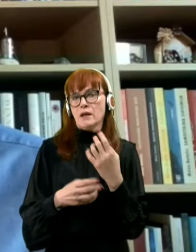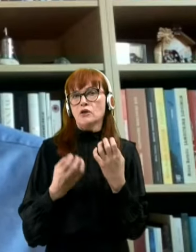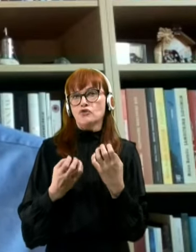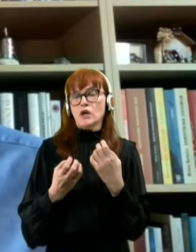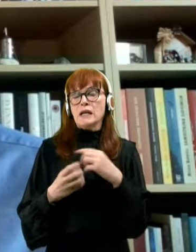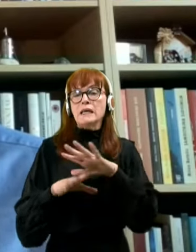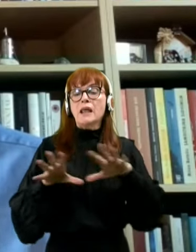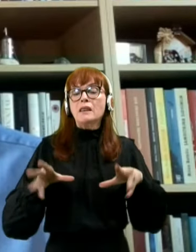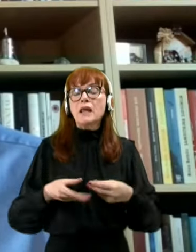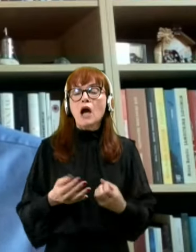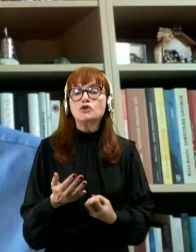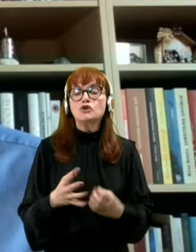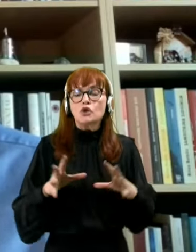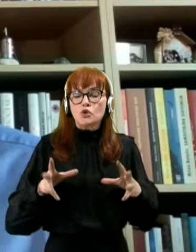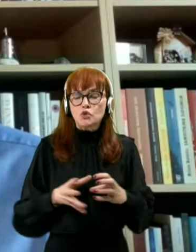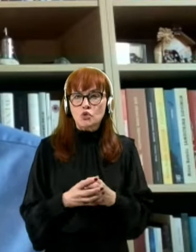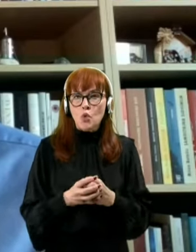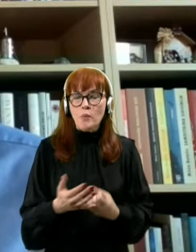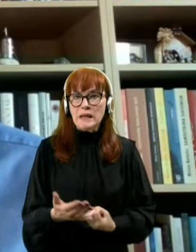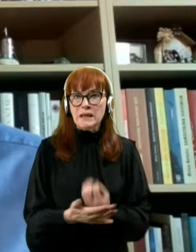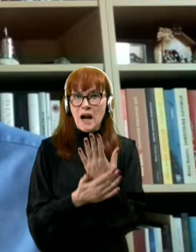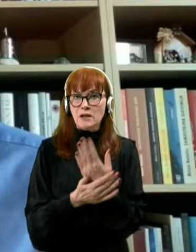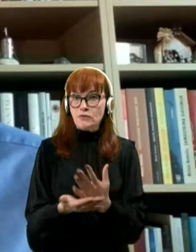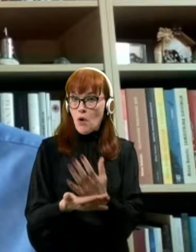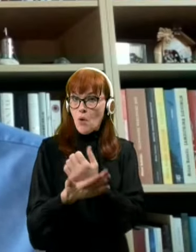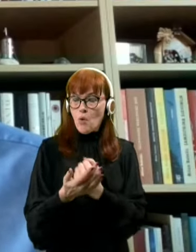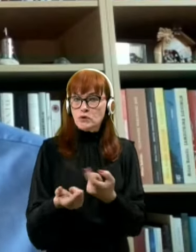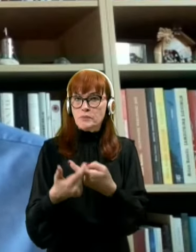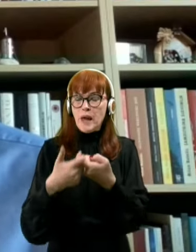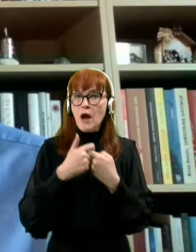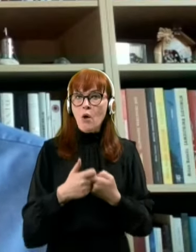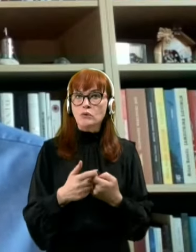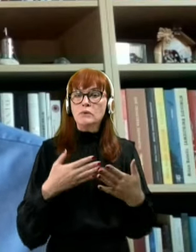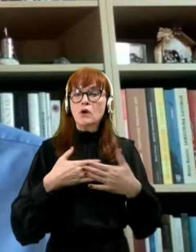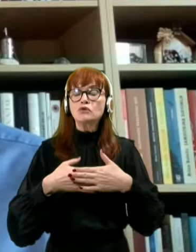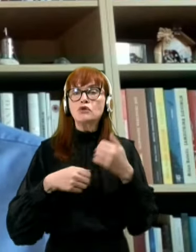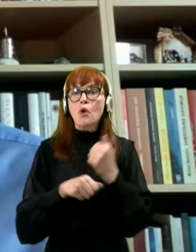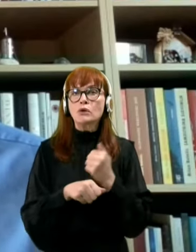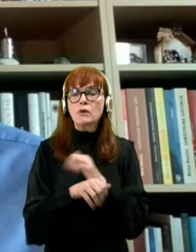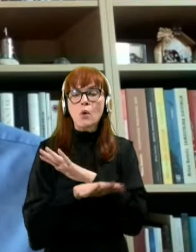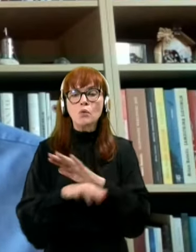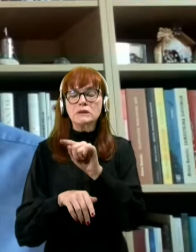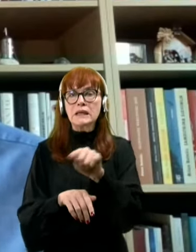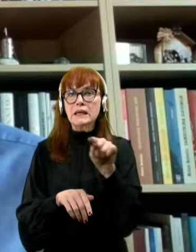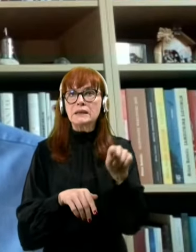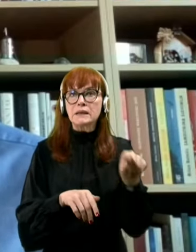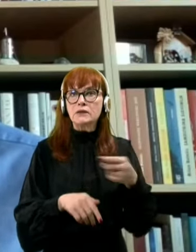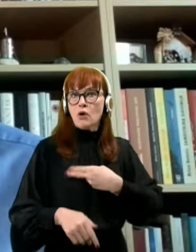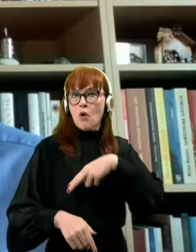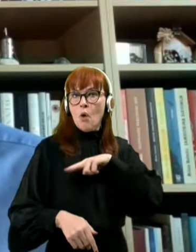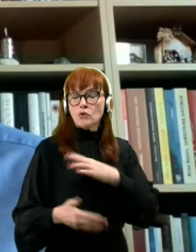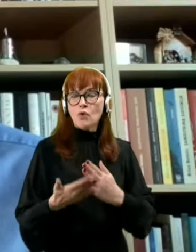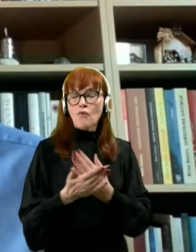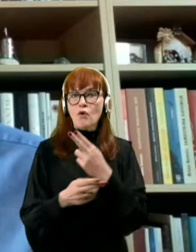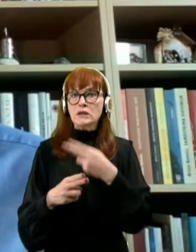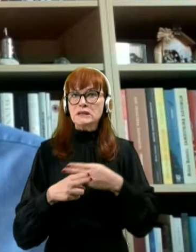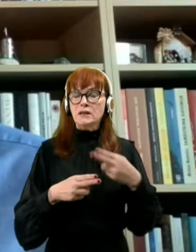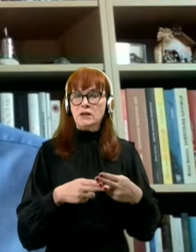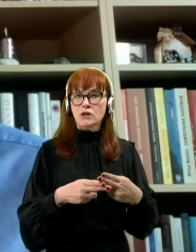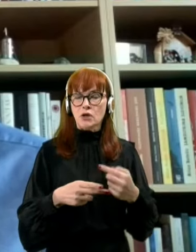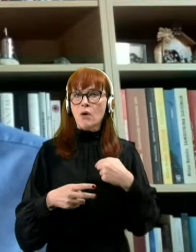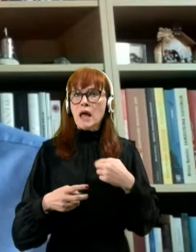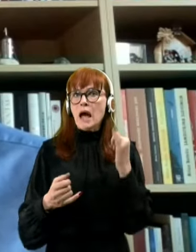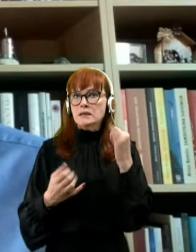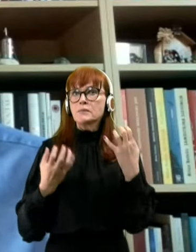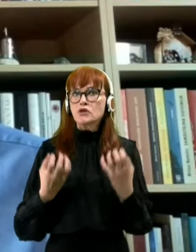razvoj. Uspeh je odvisen predvsem od sodelovanja vseh tistih, ki smo odgovorni za državo. Jaz bi si